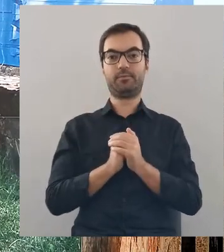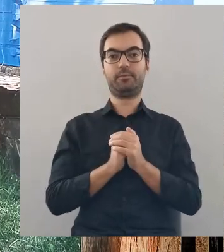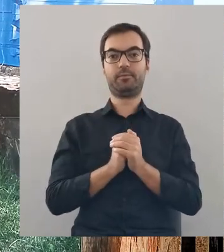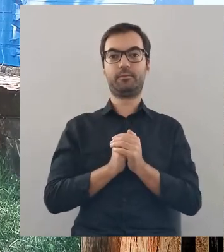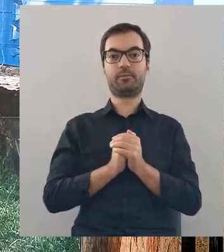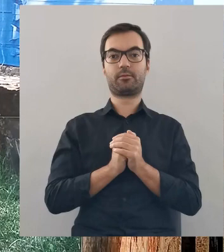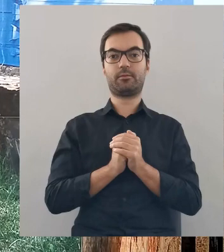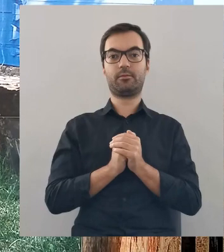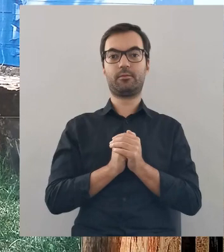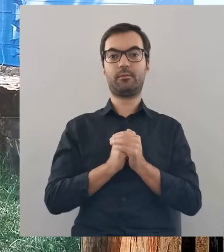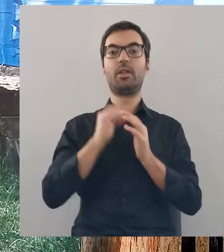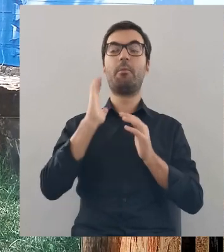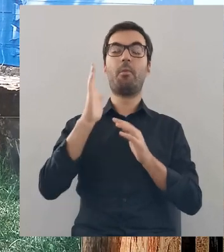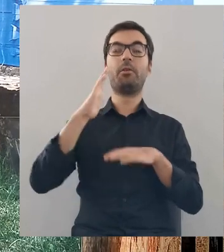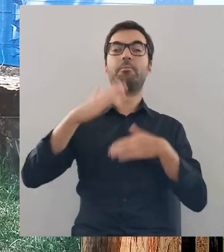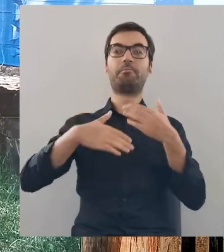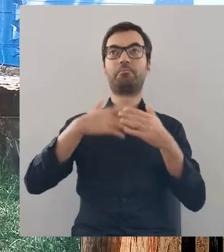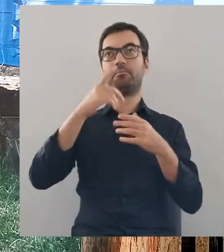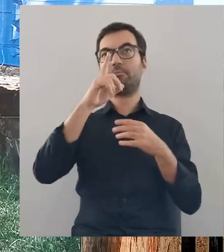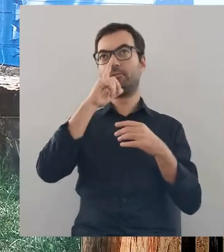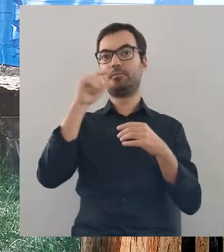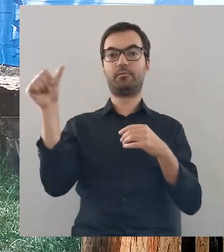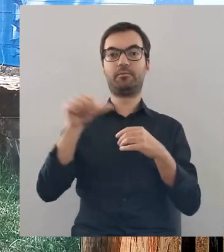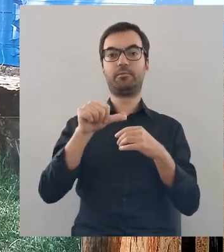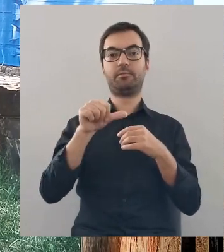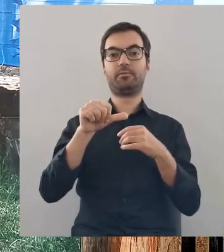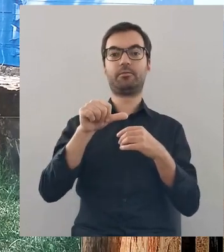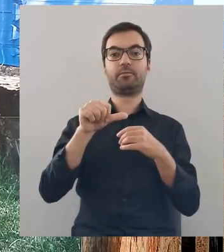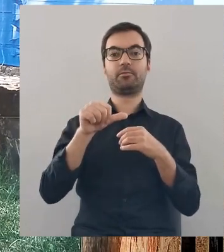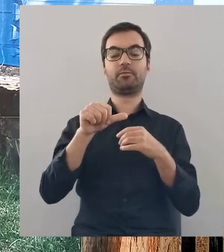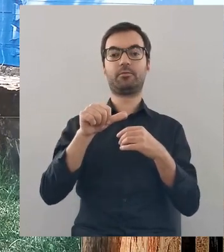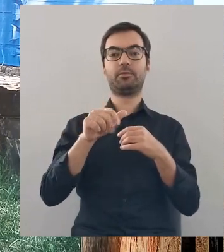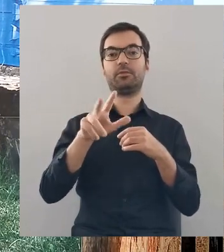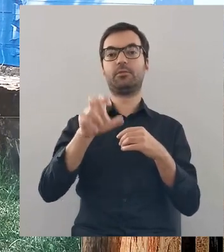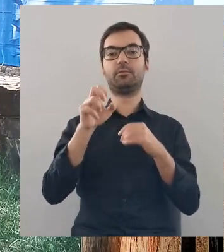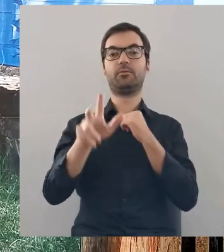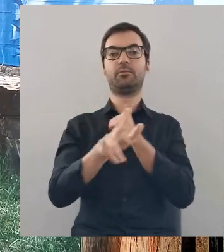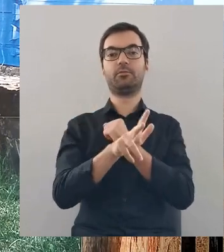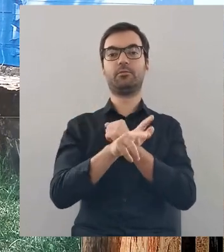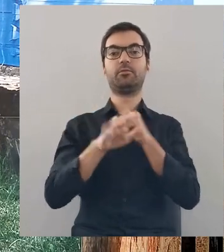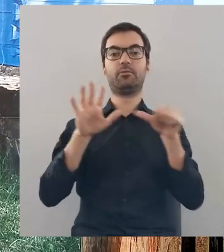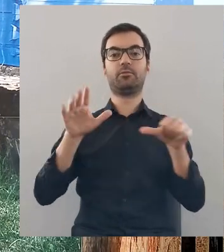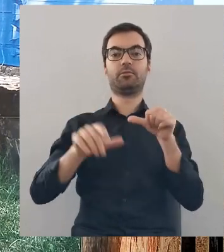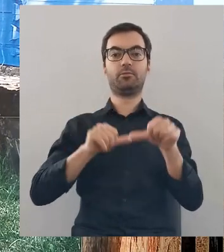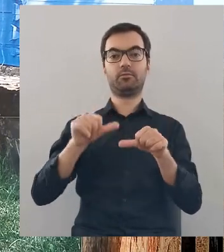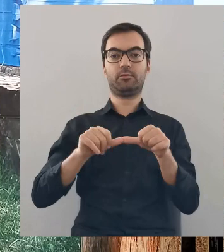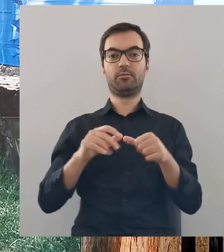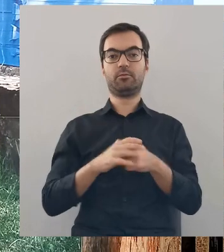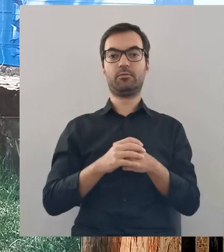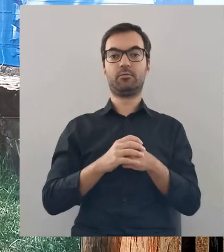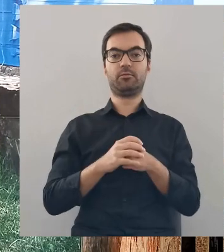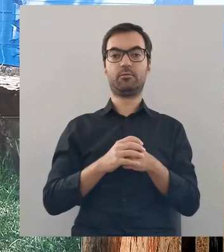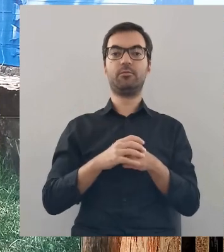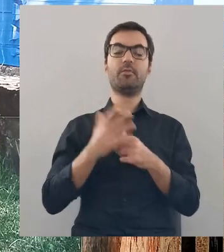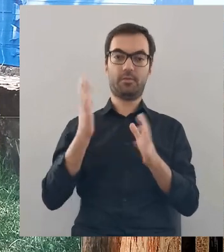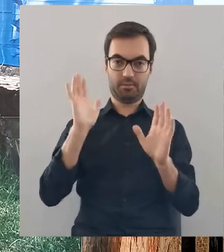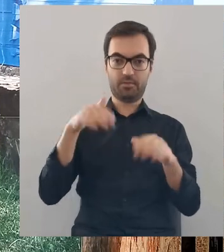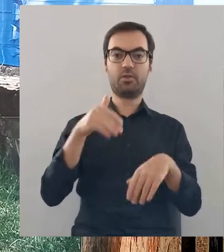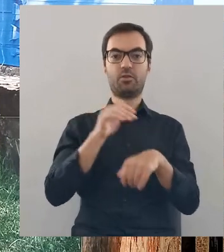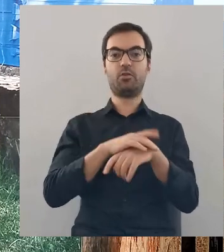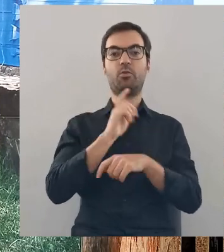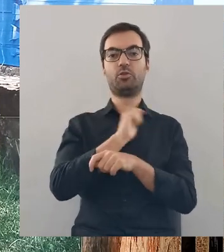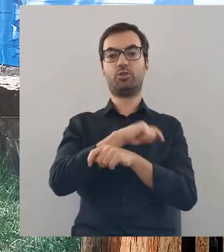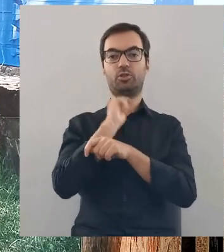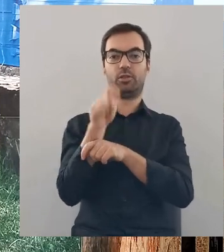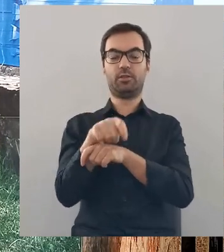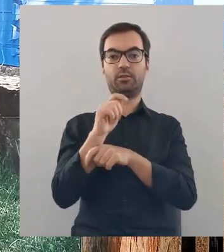a po jakimś czasie, dokładnie w roku 1386, pozwolił